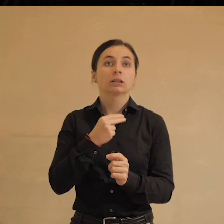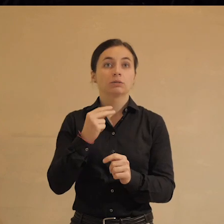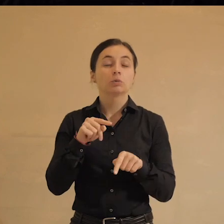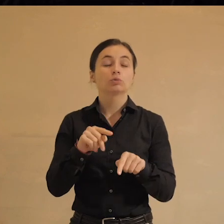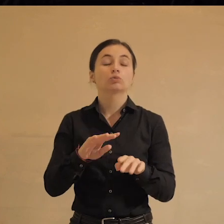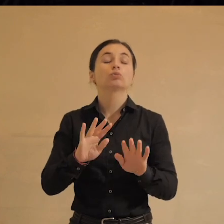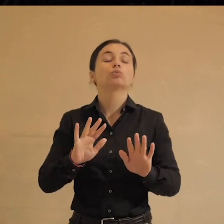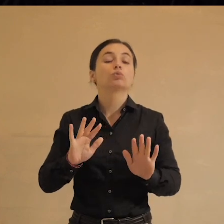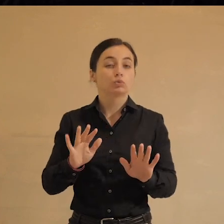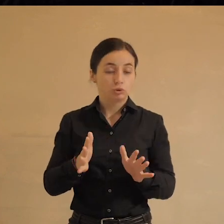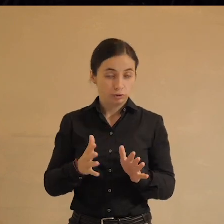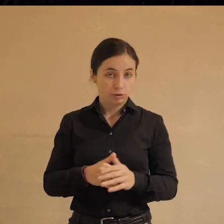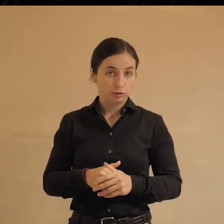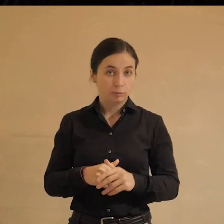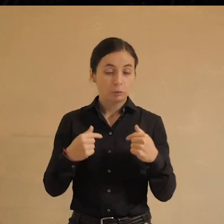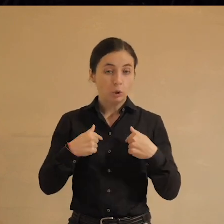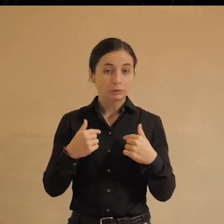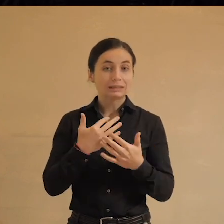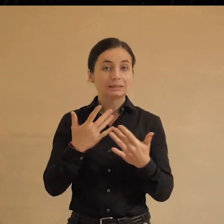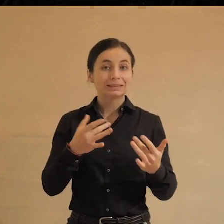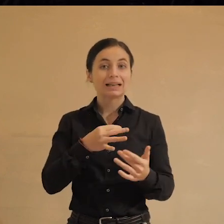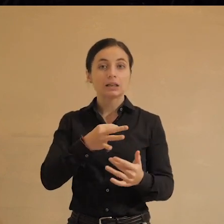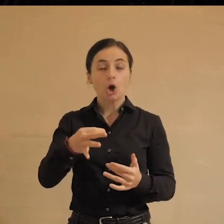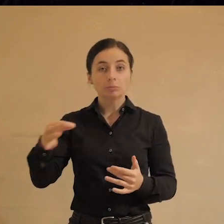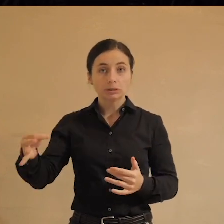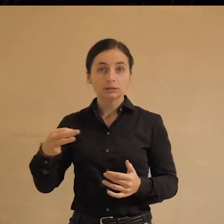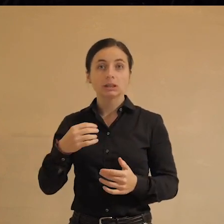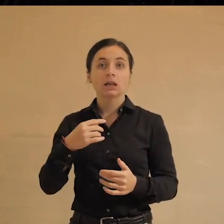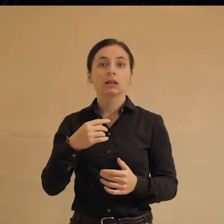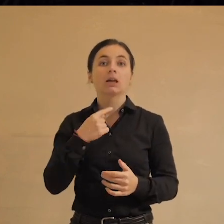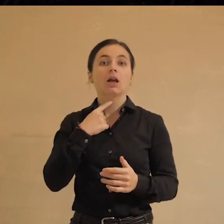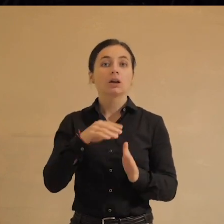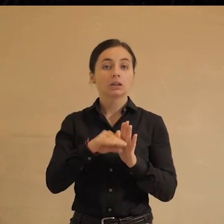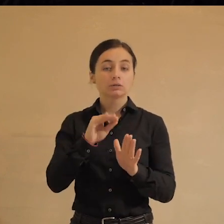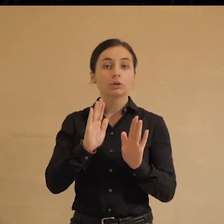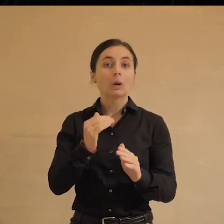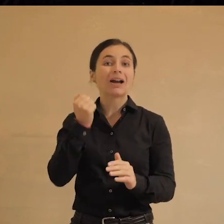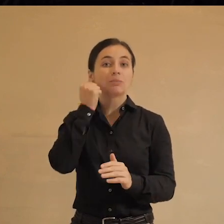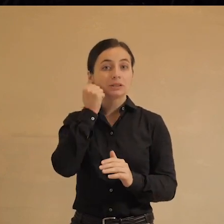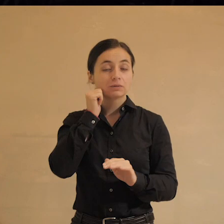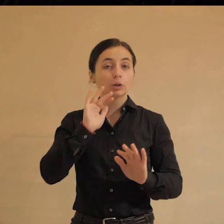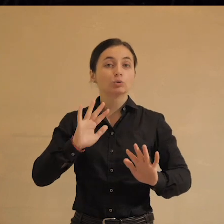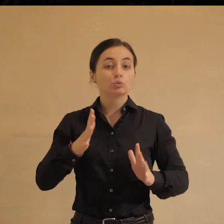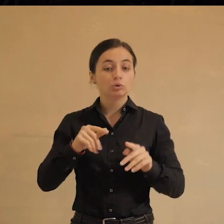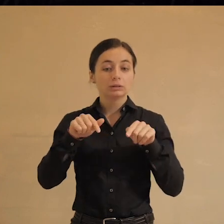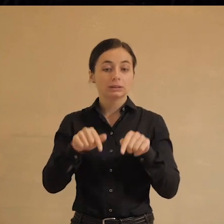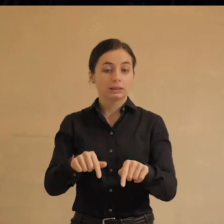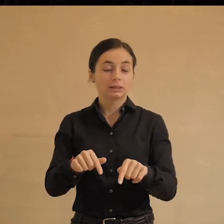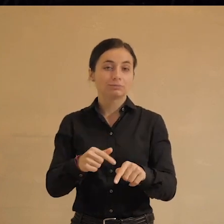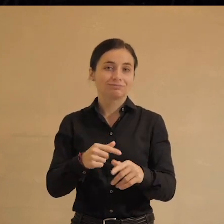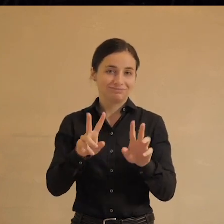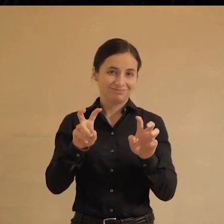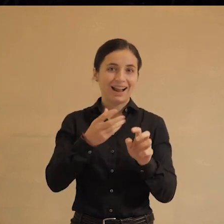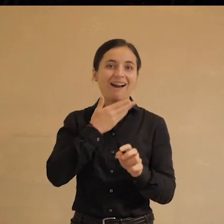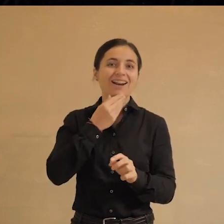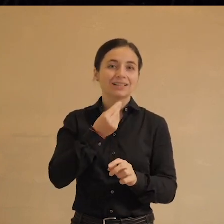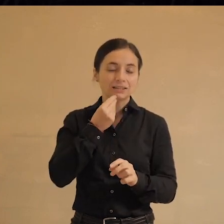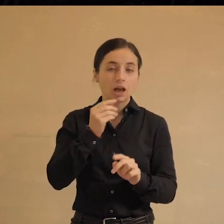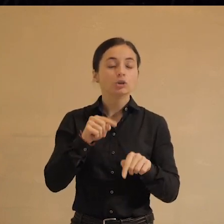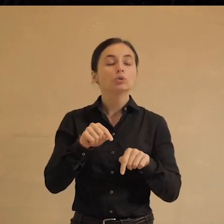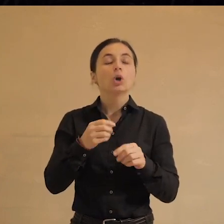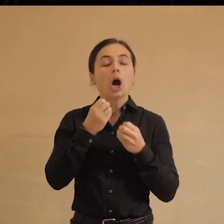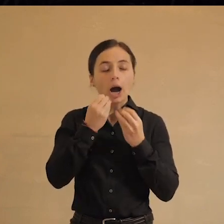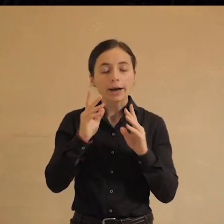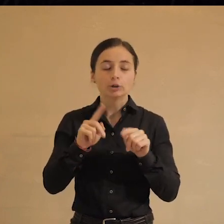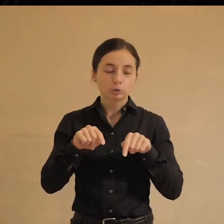произошел. У нас несколько областей голосовали электронно, и только в Москве случилась вот эта вот красота. Очень хорошо, что